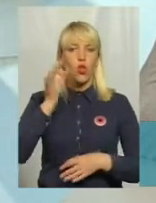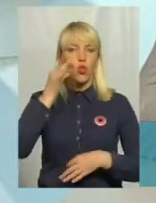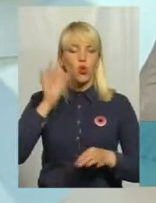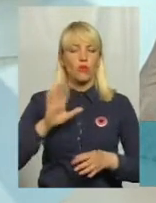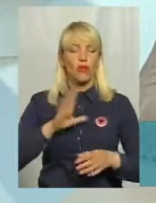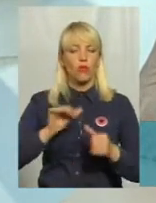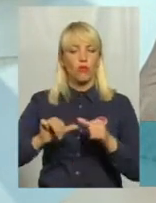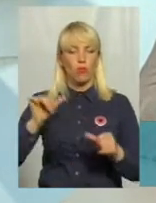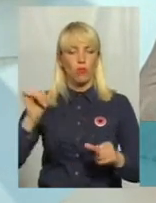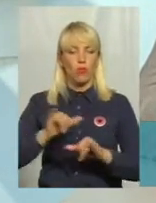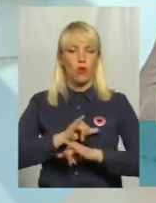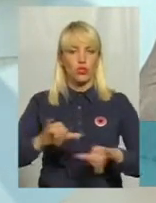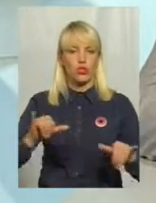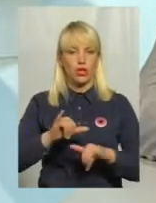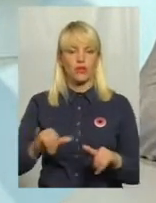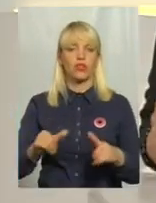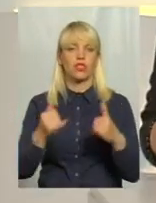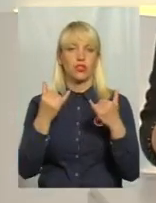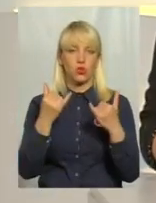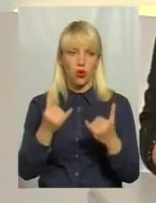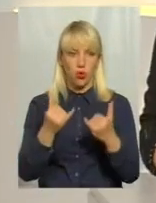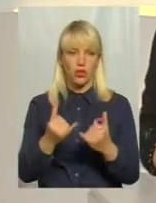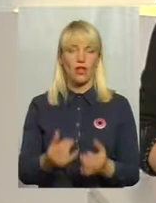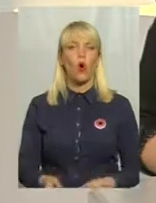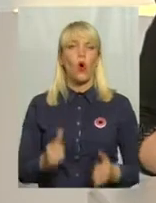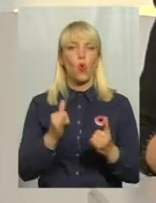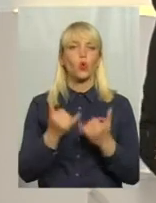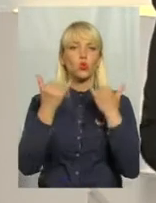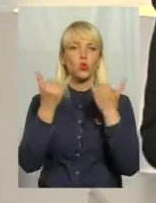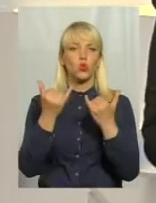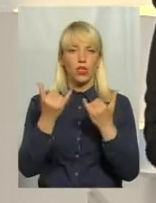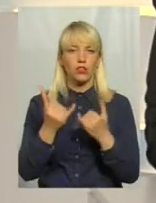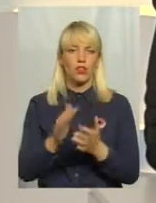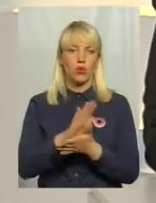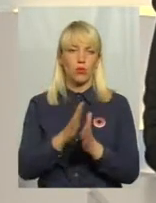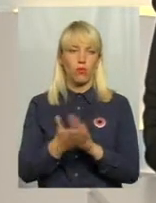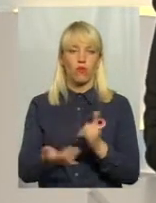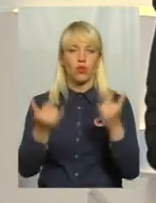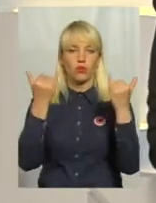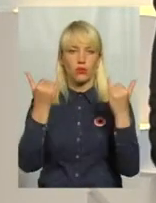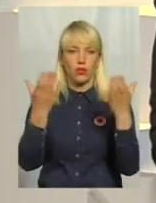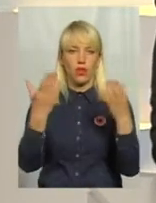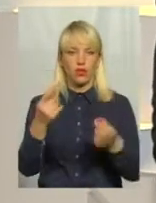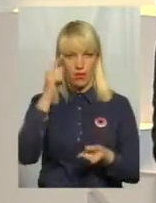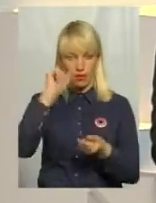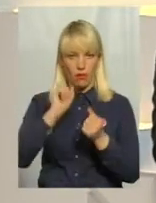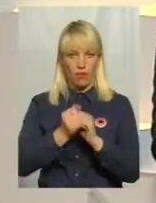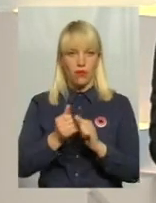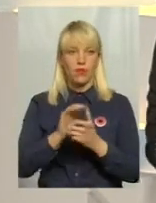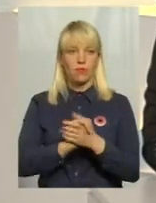тільки в сучасних умовах. Дякую. Сьогодні день пам'яті і примирення, і от